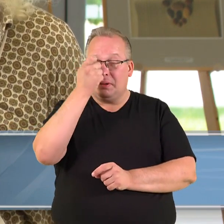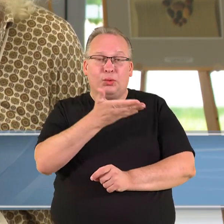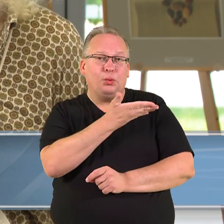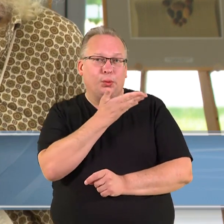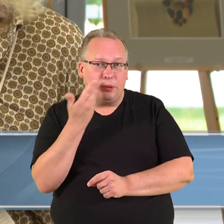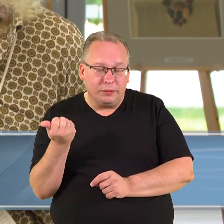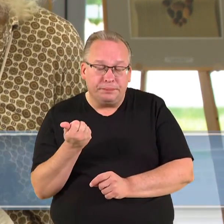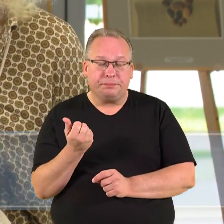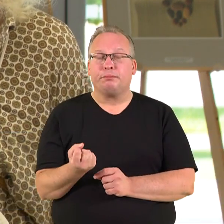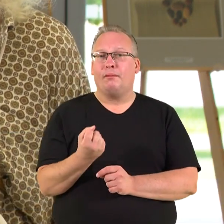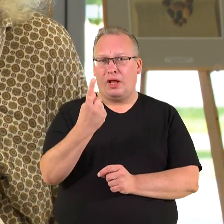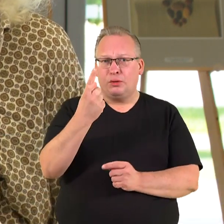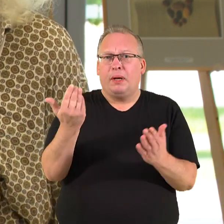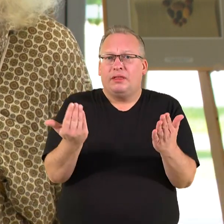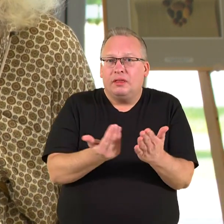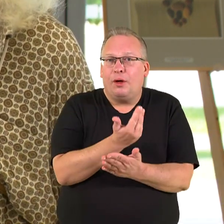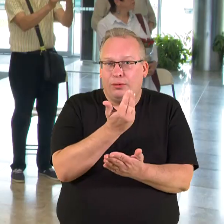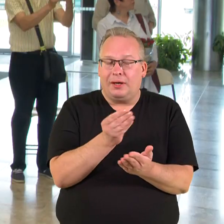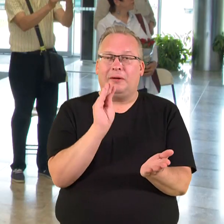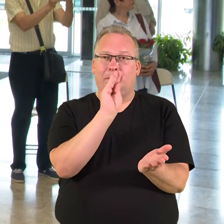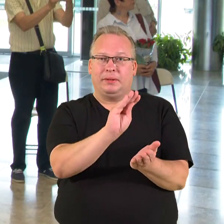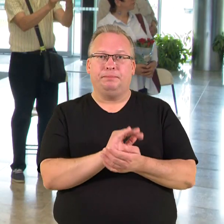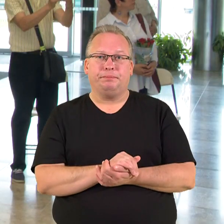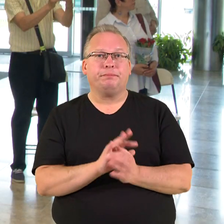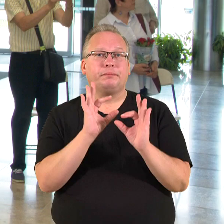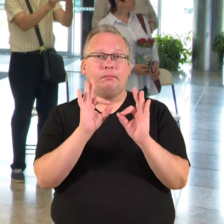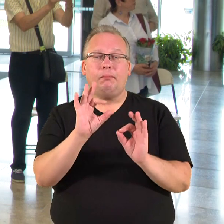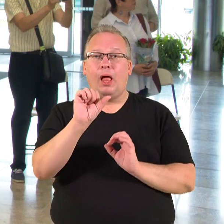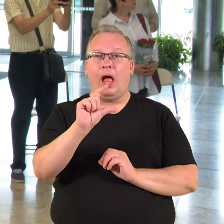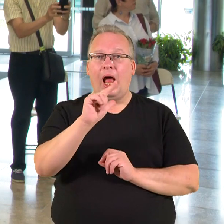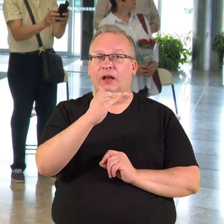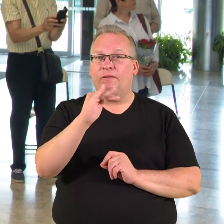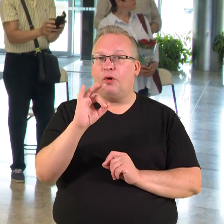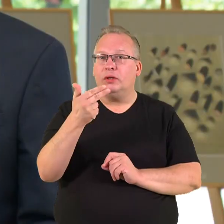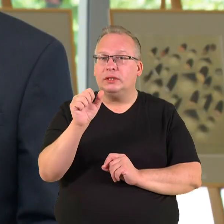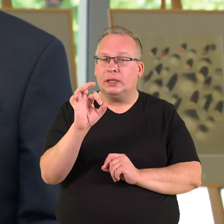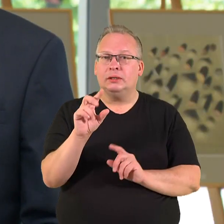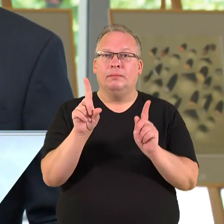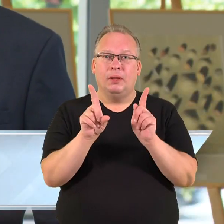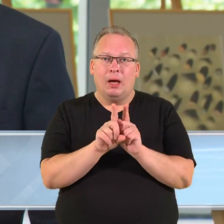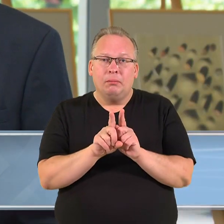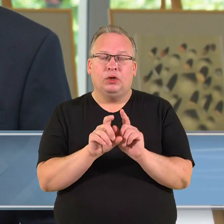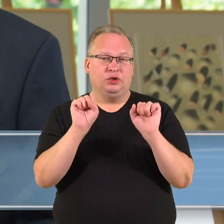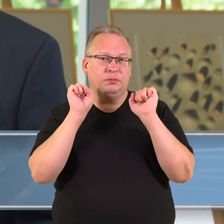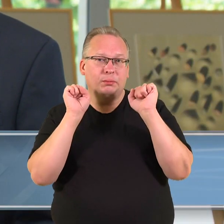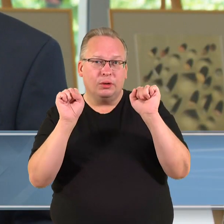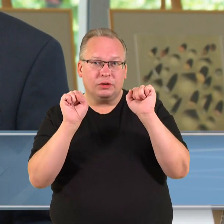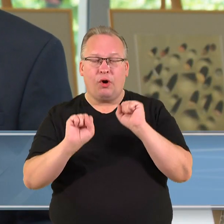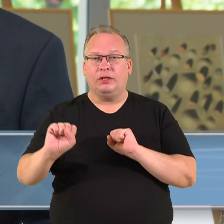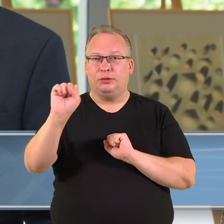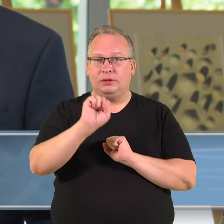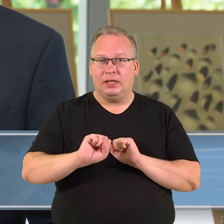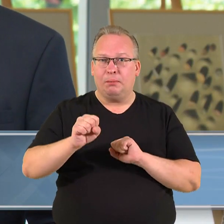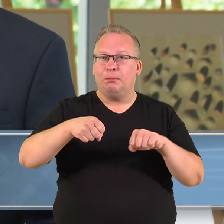reiškia, atsirado dar naujas elementas. Iš tiesų, Alfonsas yra beje motorinių, sporto, turizmų asociacijos